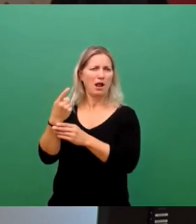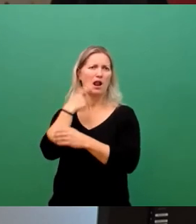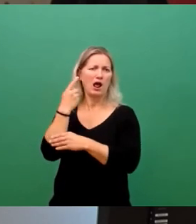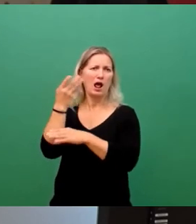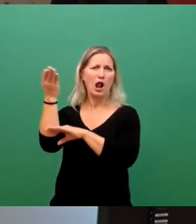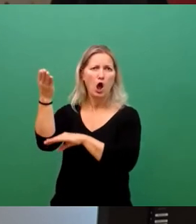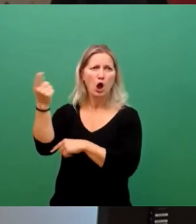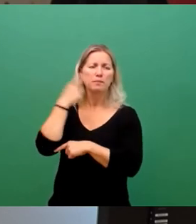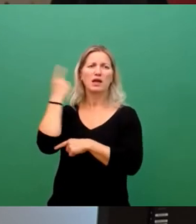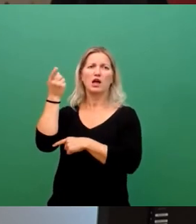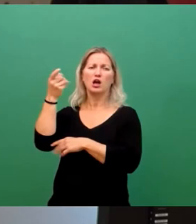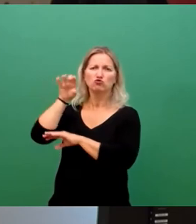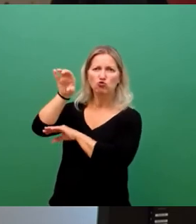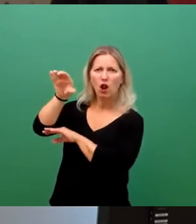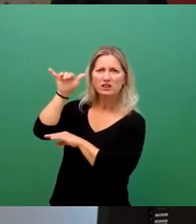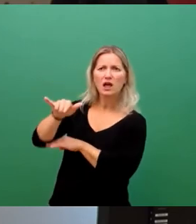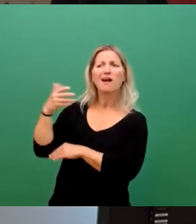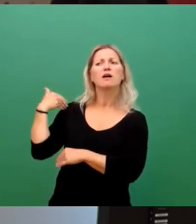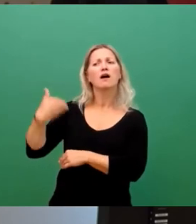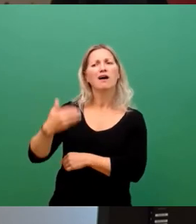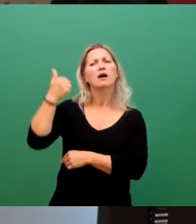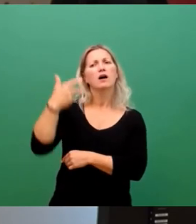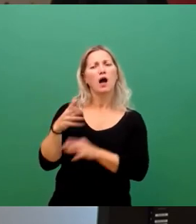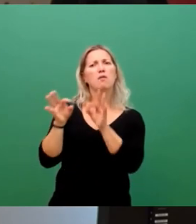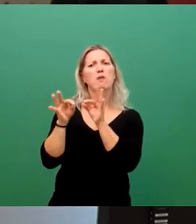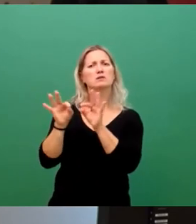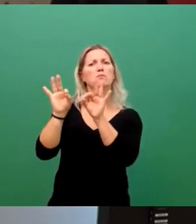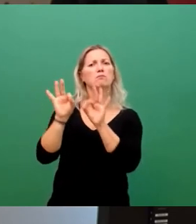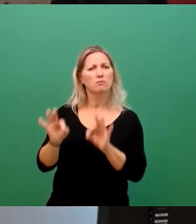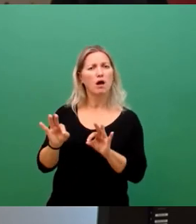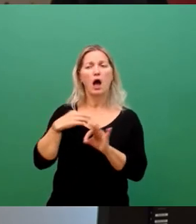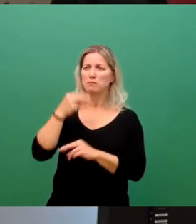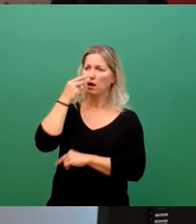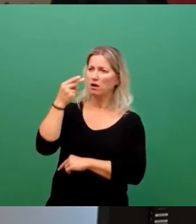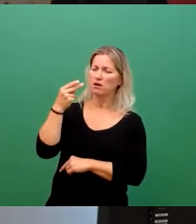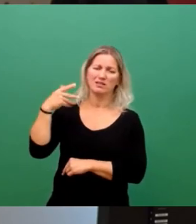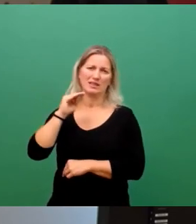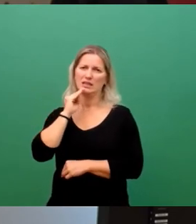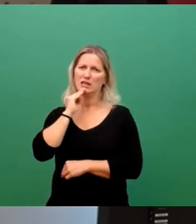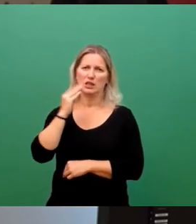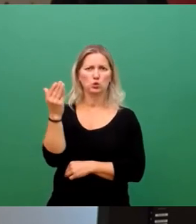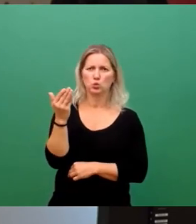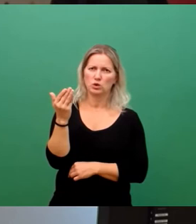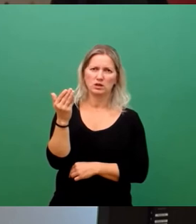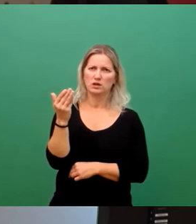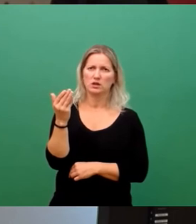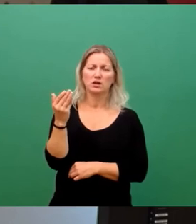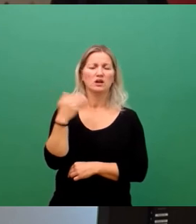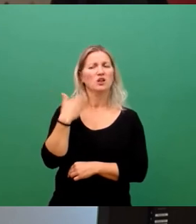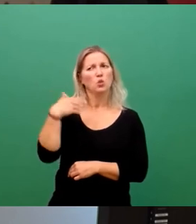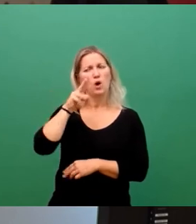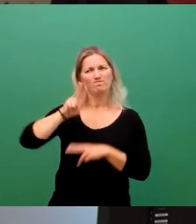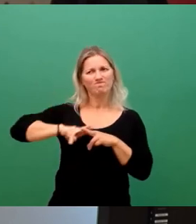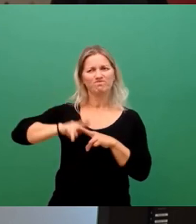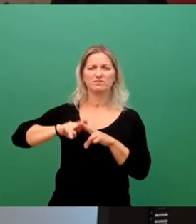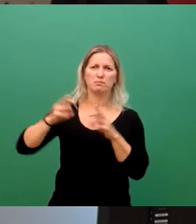glaube ich, schon einige gute Maßnahmen auch jetzt auf den Weg gebracht. Das reicht aus meiner Sicht aber auch nicht aus. Ich glaube ganz ehrlich, wir müssen da nachlegen, insbesondere wirklich